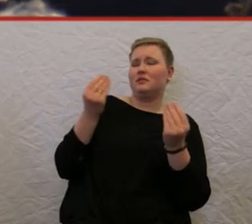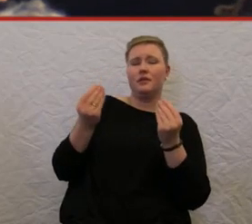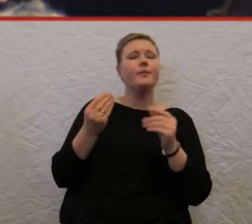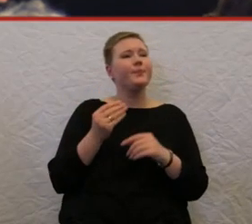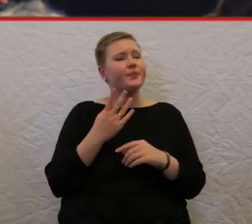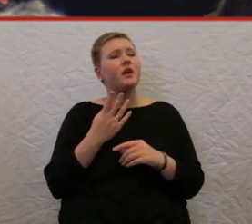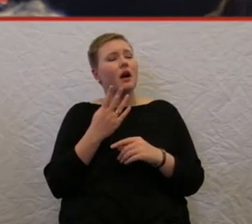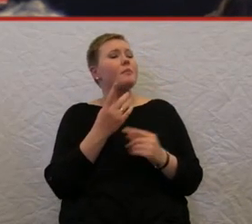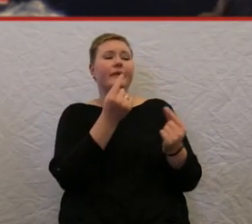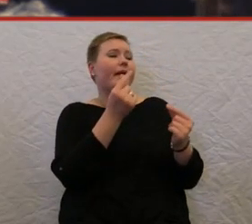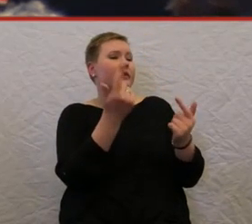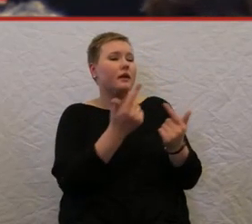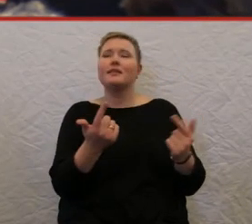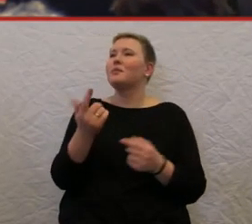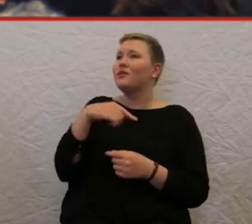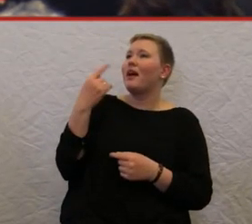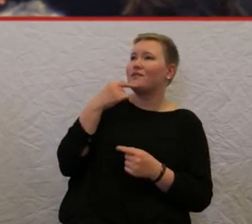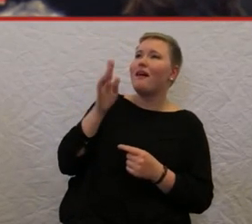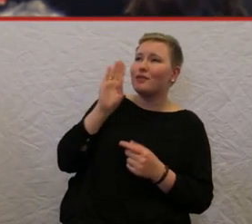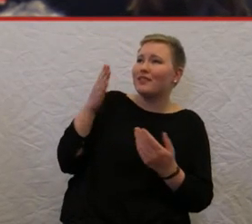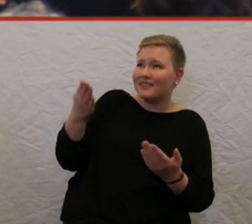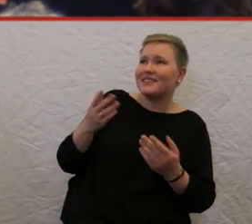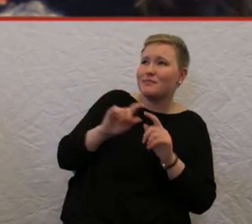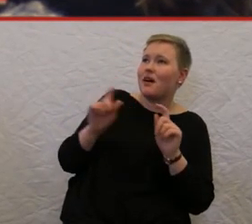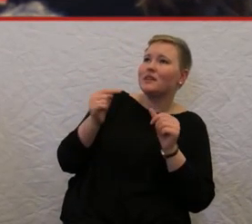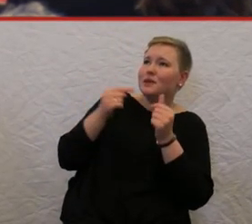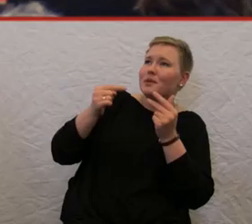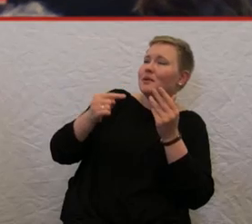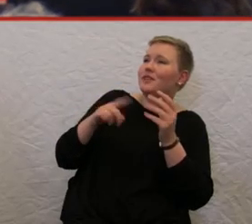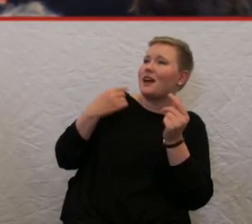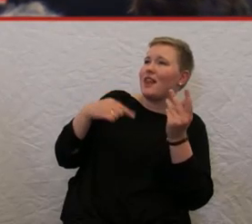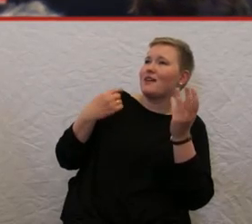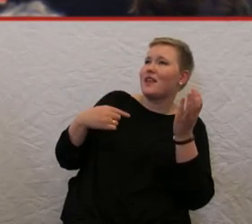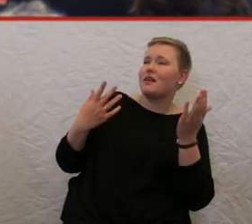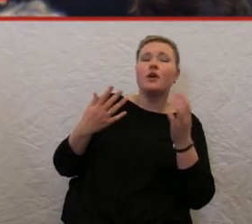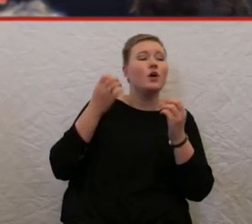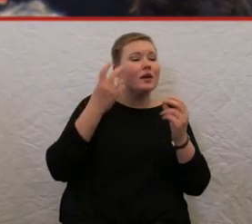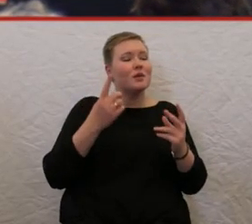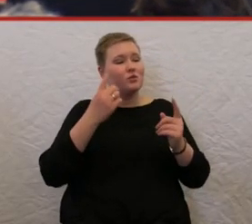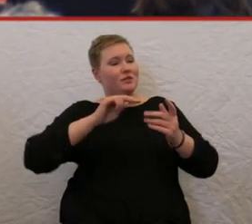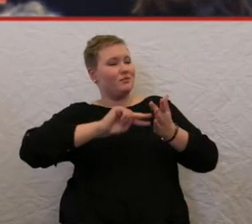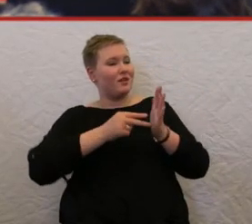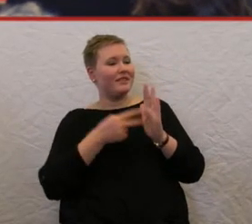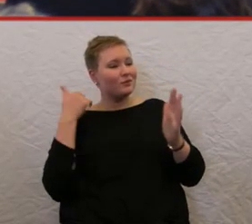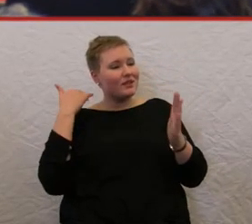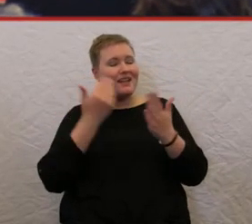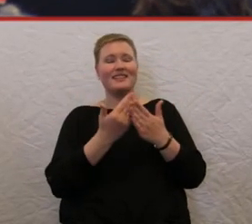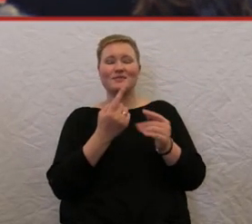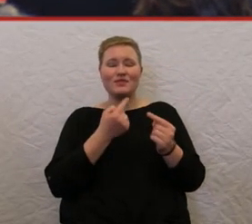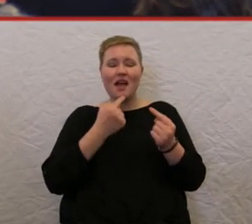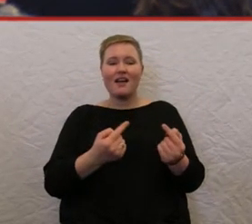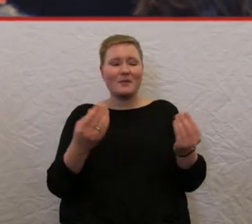Ja, wie lange wollen wir uns das noch anhören? Aber da muss die Politik im Teil, da muss die Politik im Teil endlich mal sagen, okay,